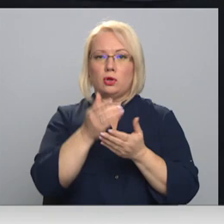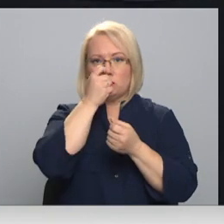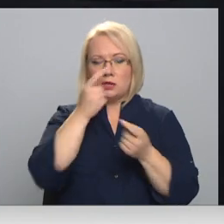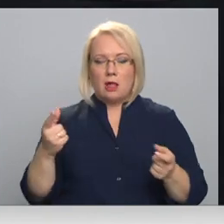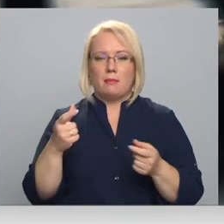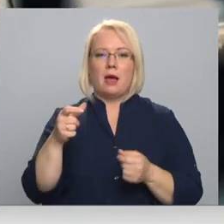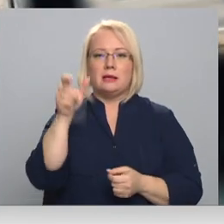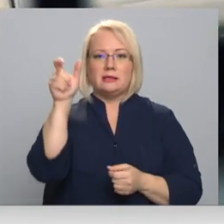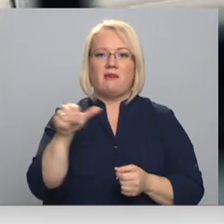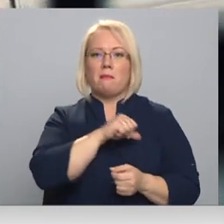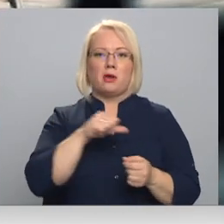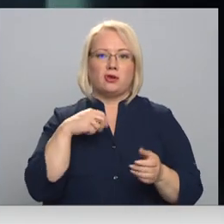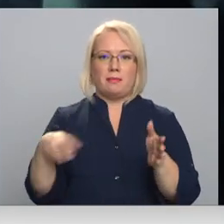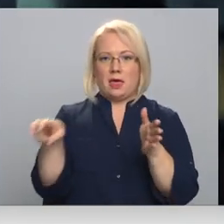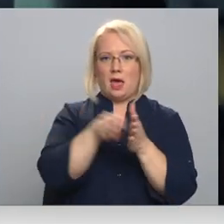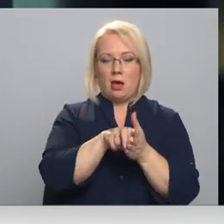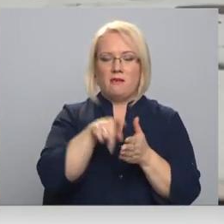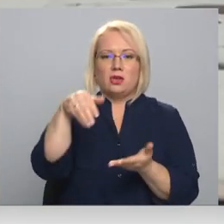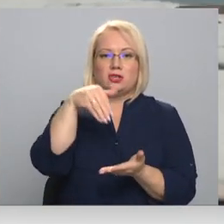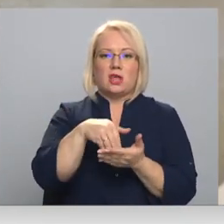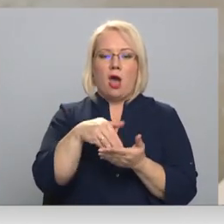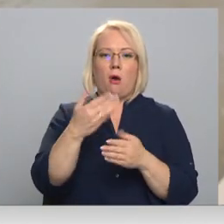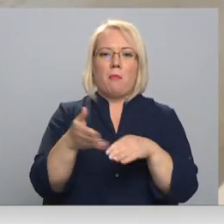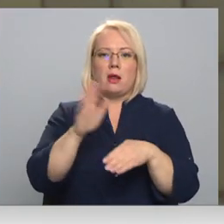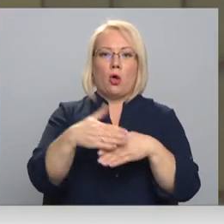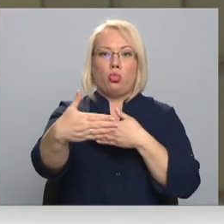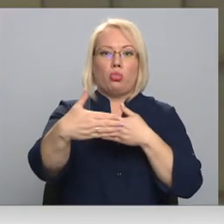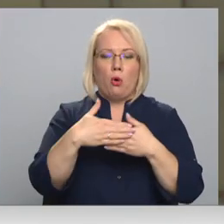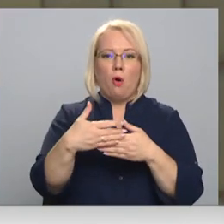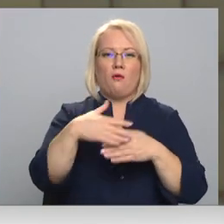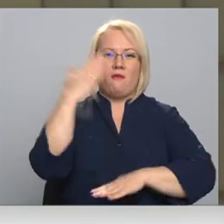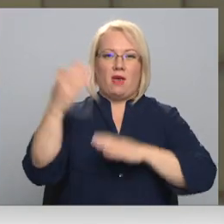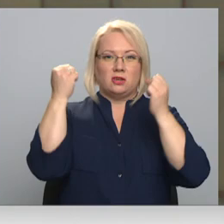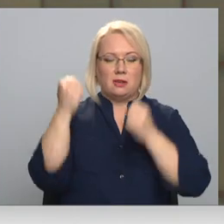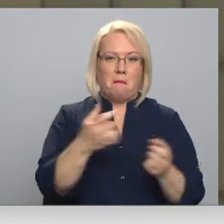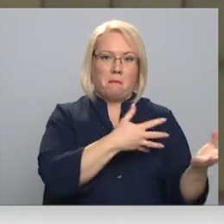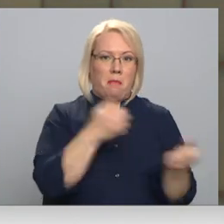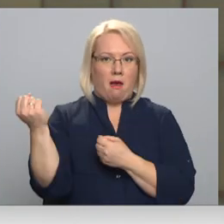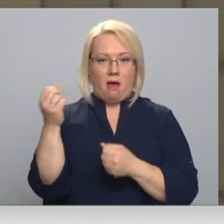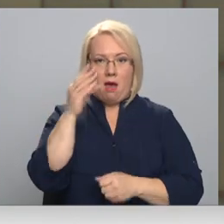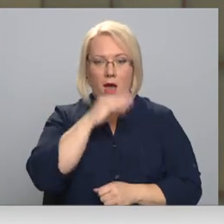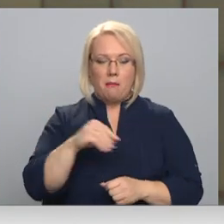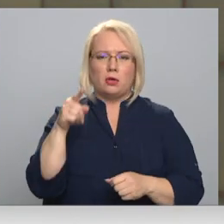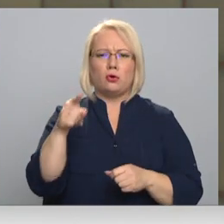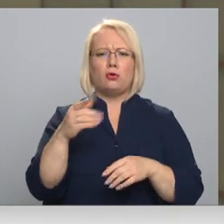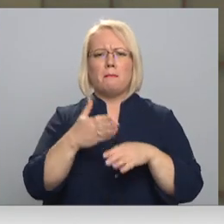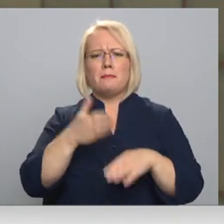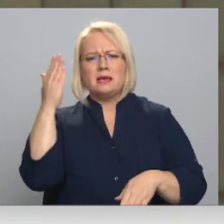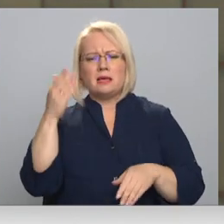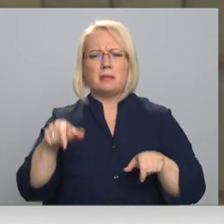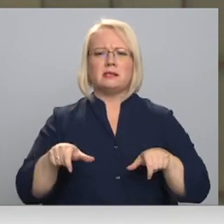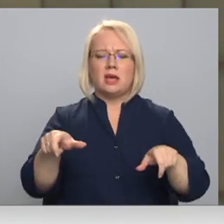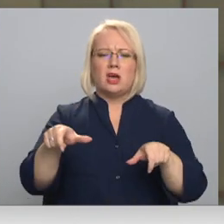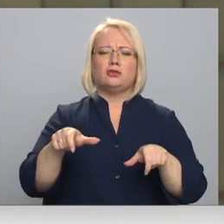nekāpjot Vilcienu ceļā. Tam stāvot pārāk tūvu, vējš var paraudzemtā. Dažādi cilvēki stāsti un bīstamības sliež tūmā